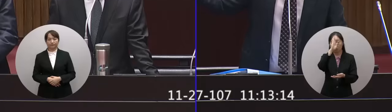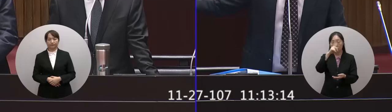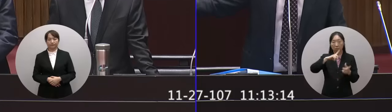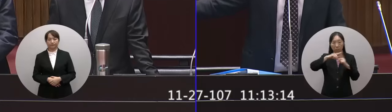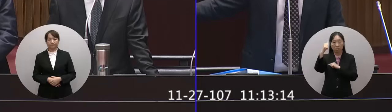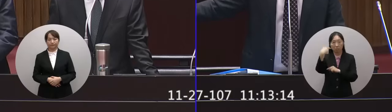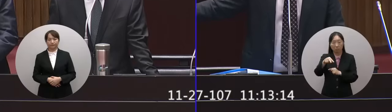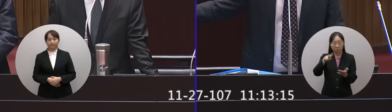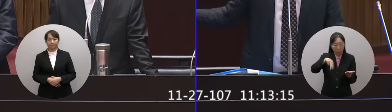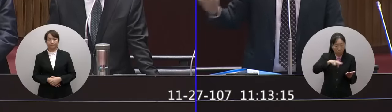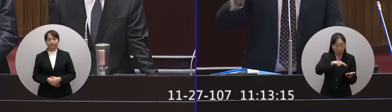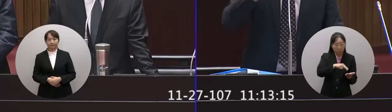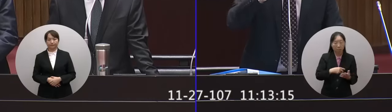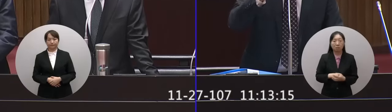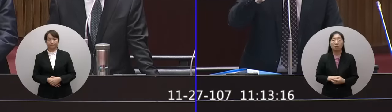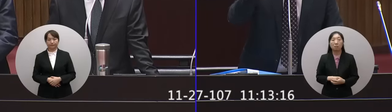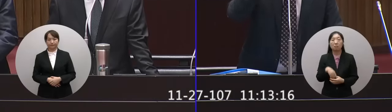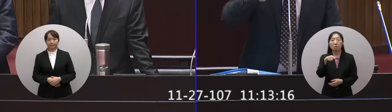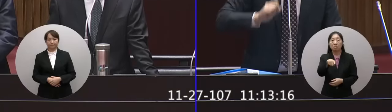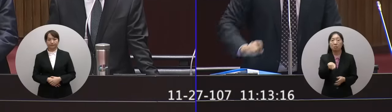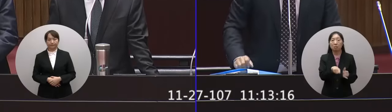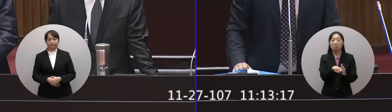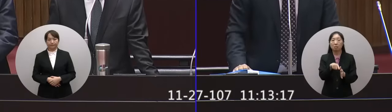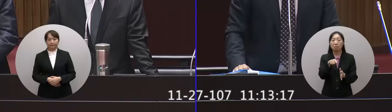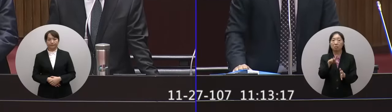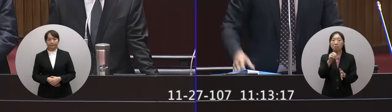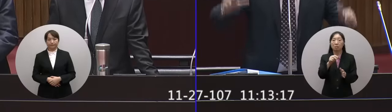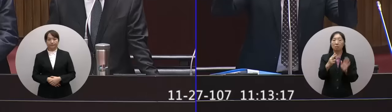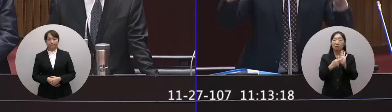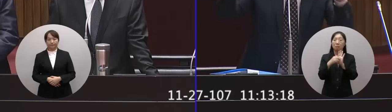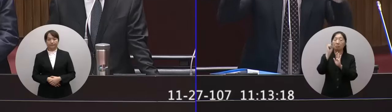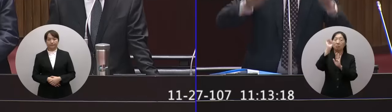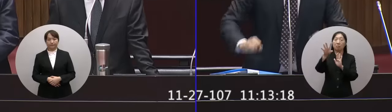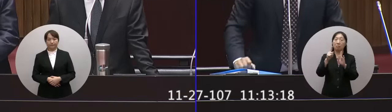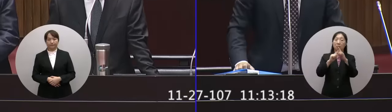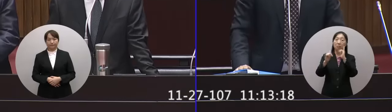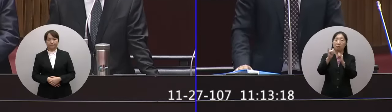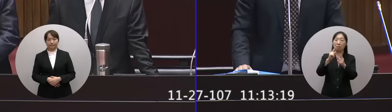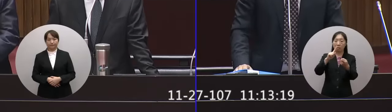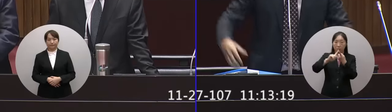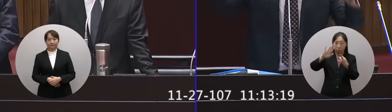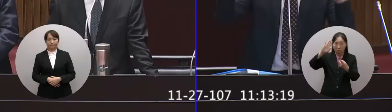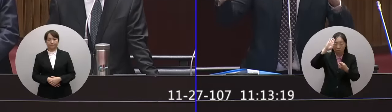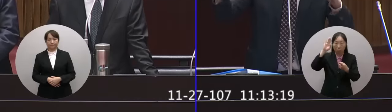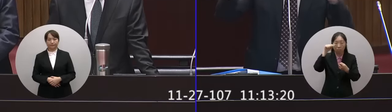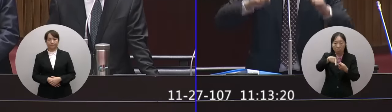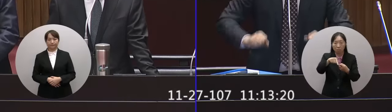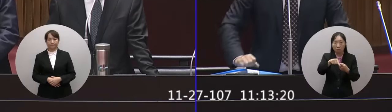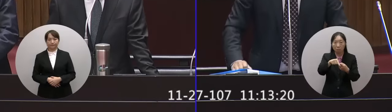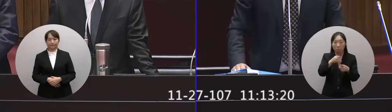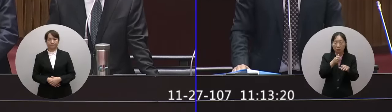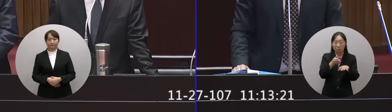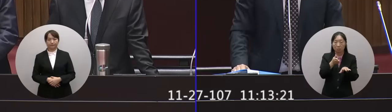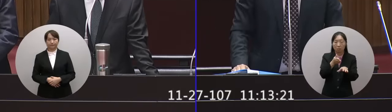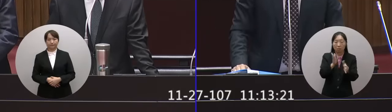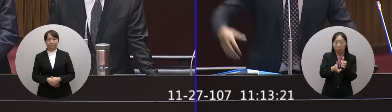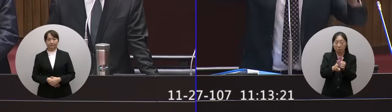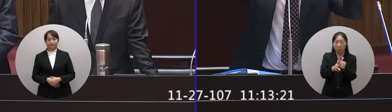回去看說什麼它有沒有告訴大家說對不起這一台普悠馬